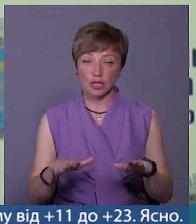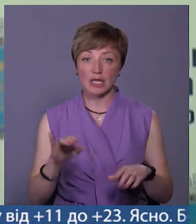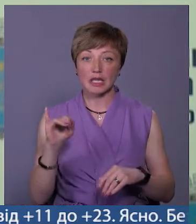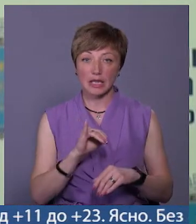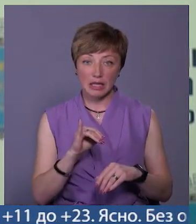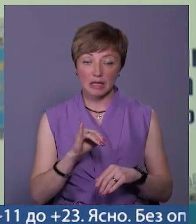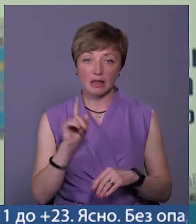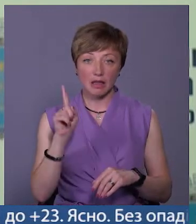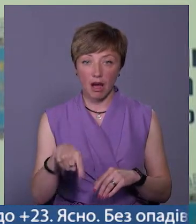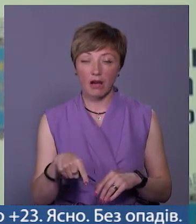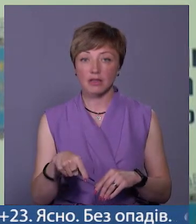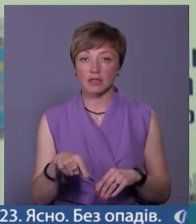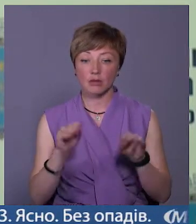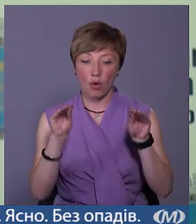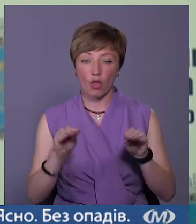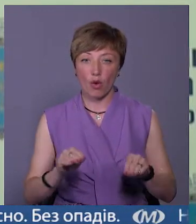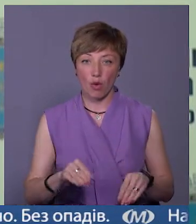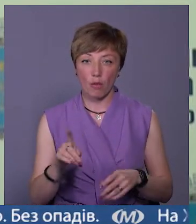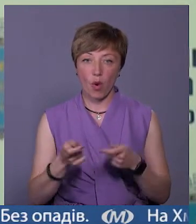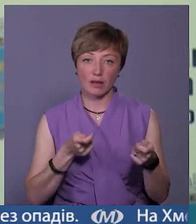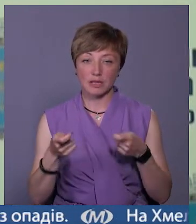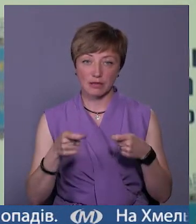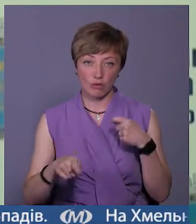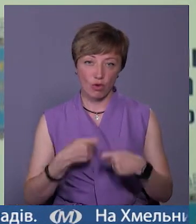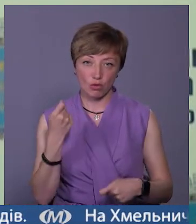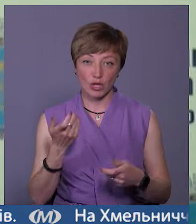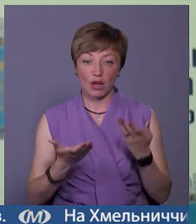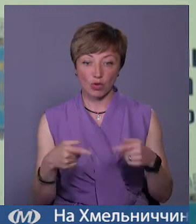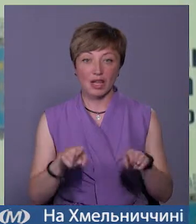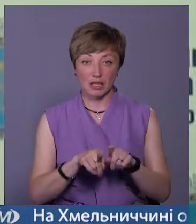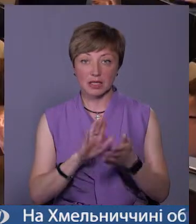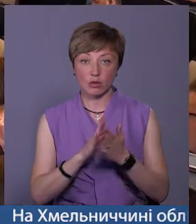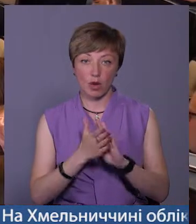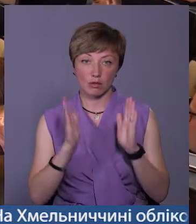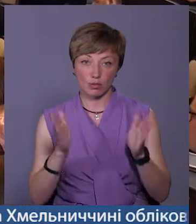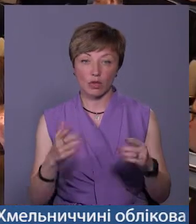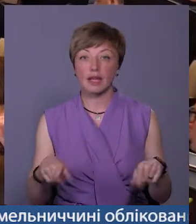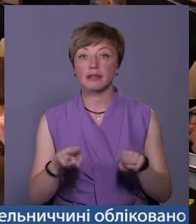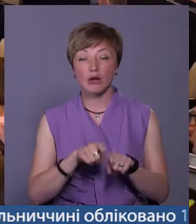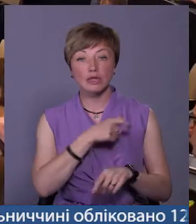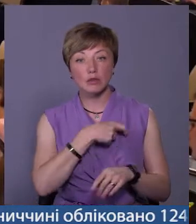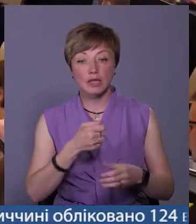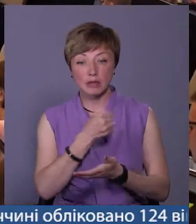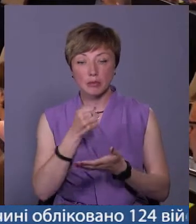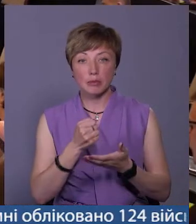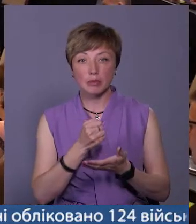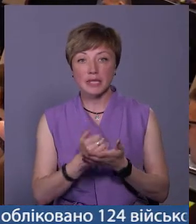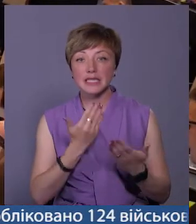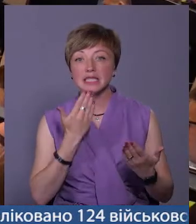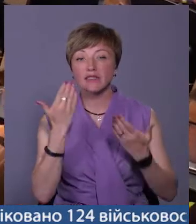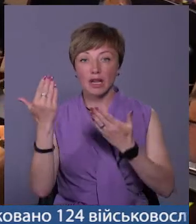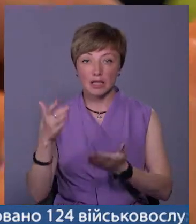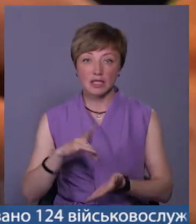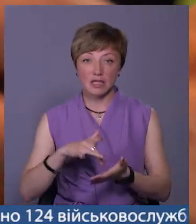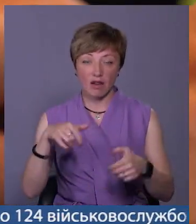ну і вплоть навіть складати протоколи про адміністративні правопорушення, якщо такі ситуації будуть. Також депутати прийняли звернення до центральних